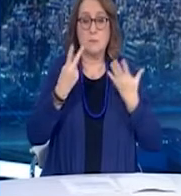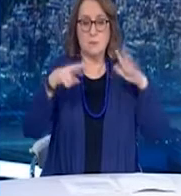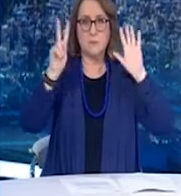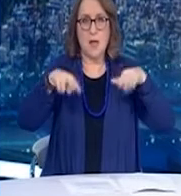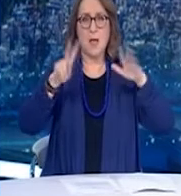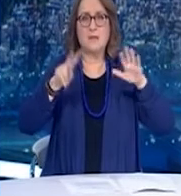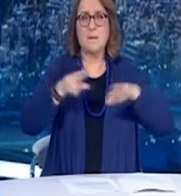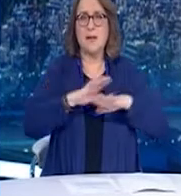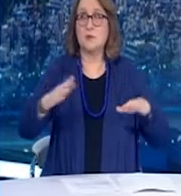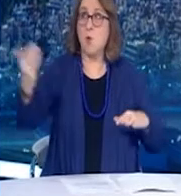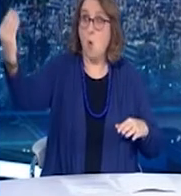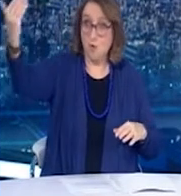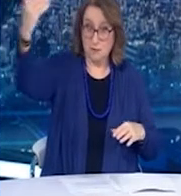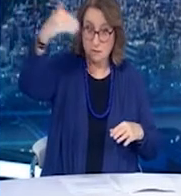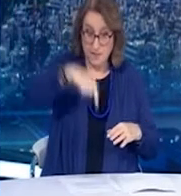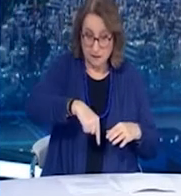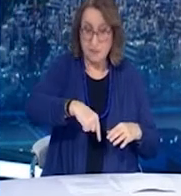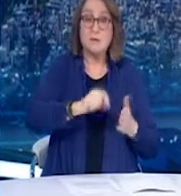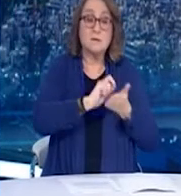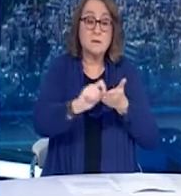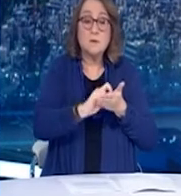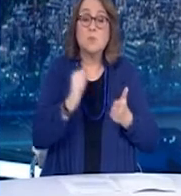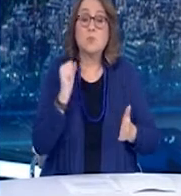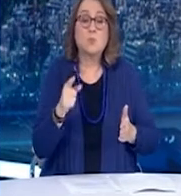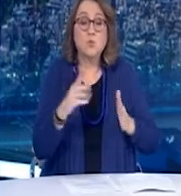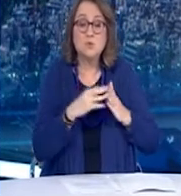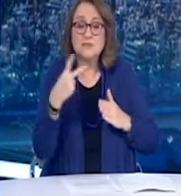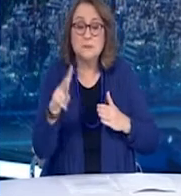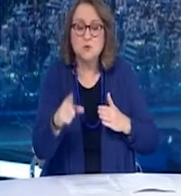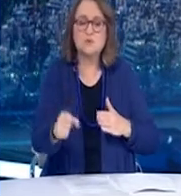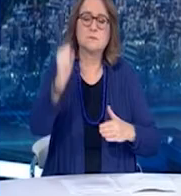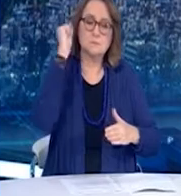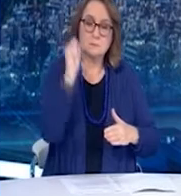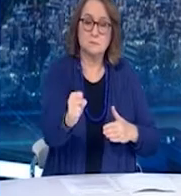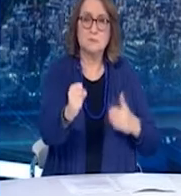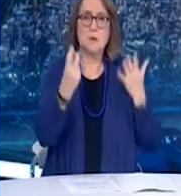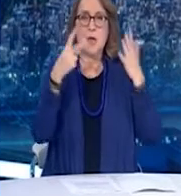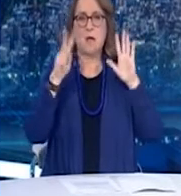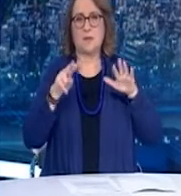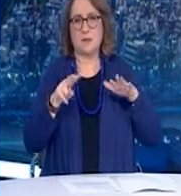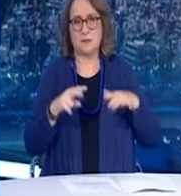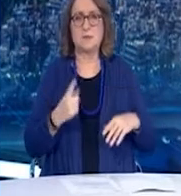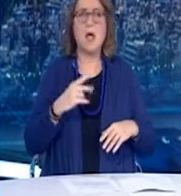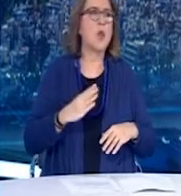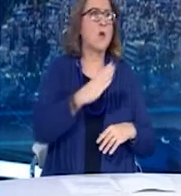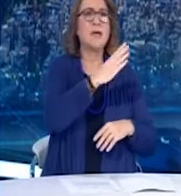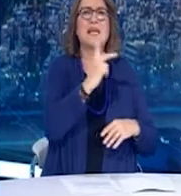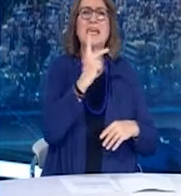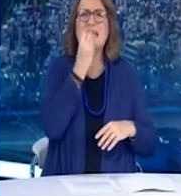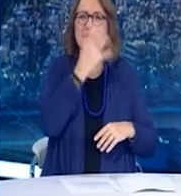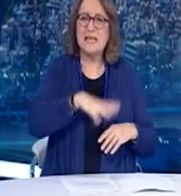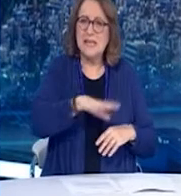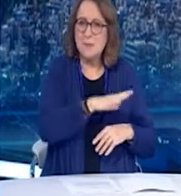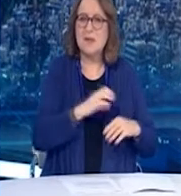καραντίνα στους χώρους που έχουν δηλώσει κατά τη συμπλήρωση του PLF τους. Από τους Ευζώνους και τους Κήπους εισέρχονται μόνο Έλληνες